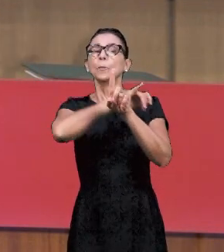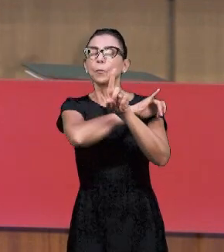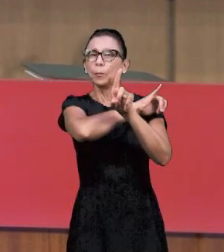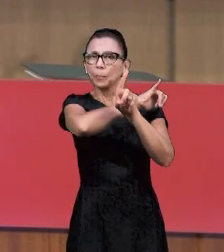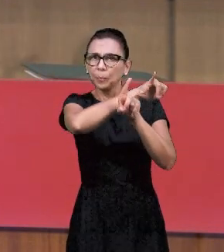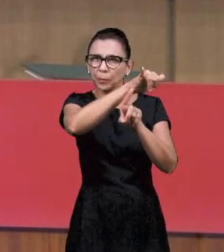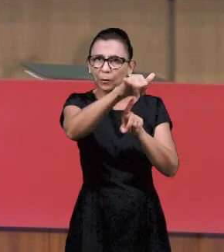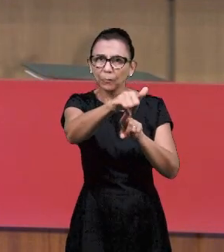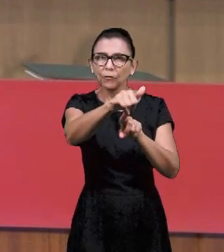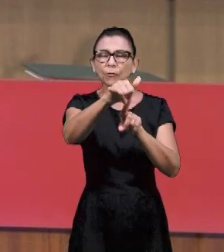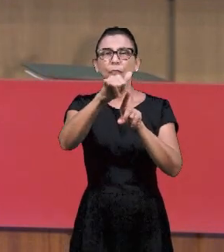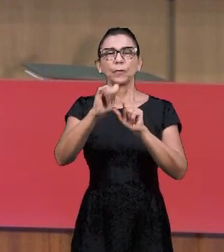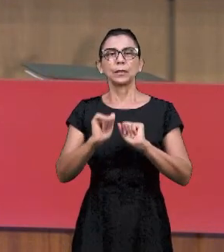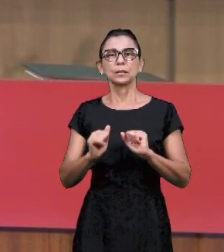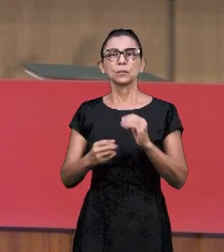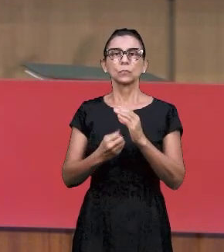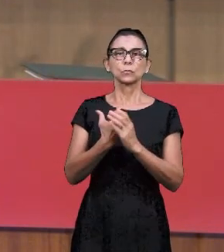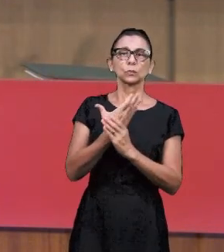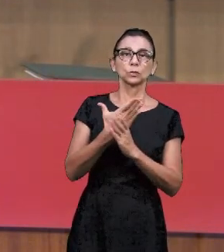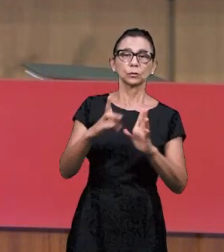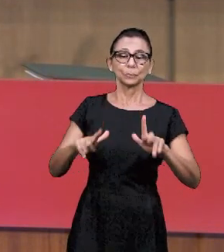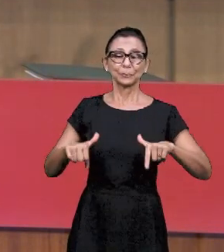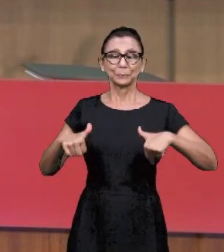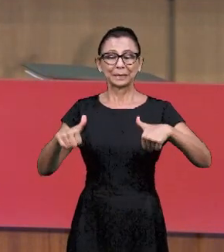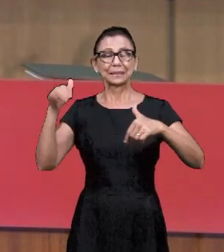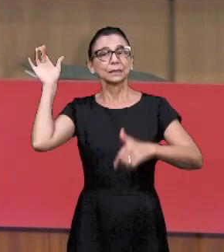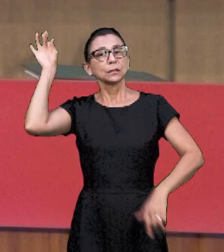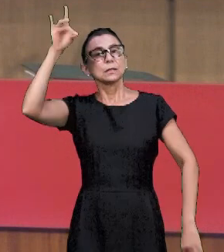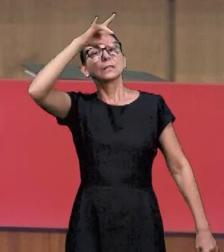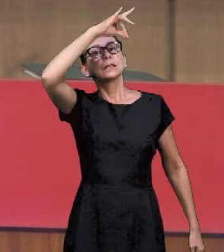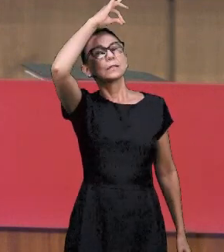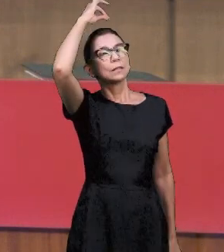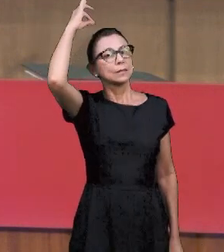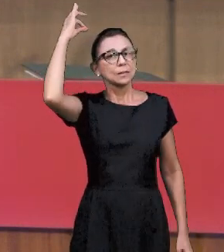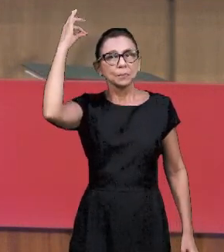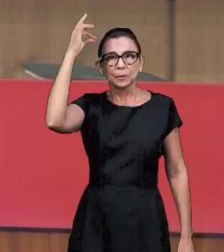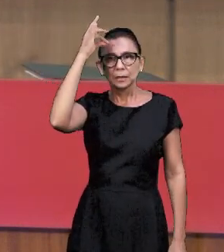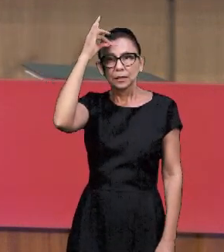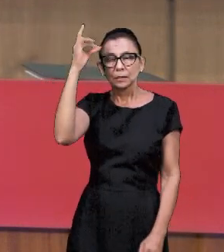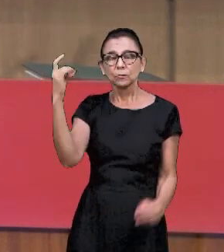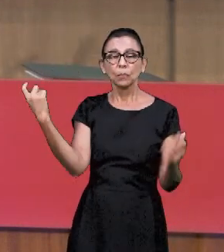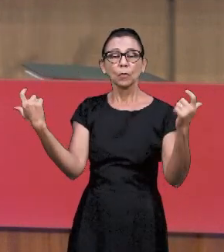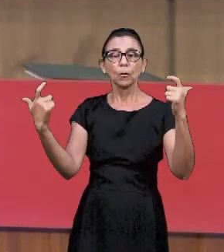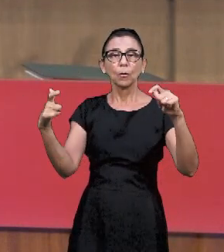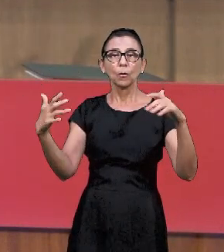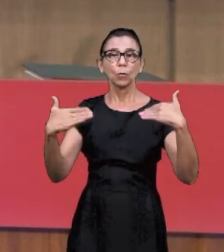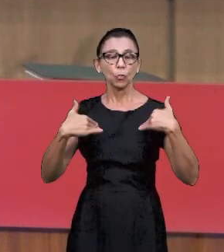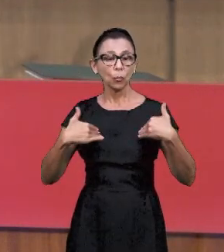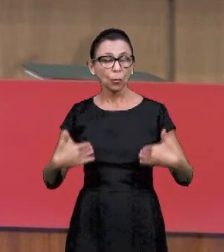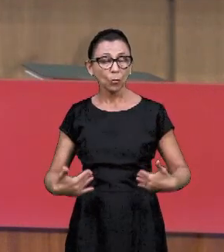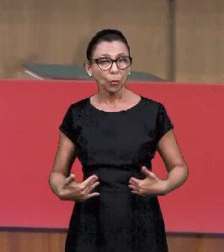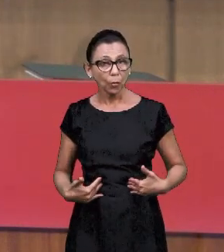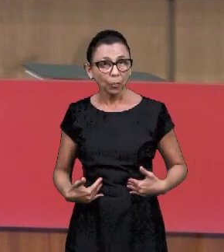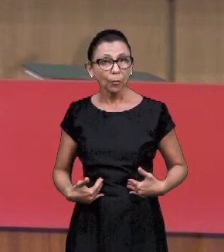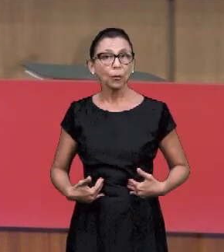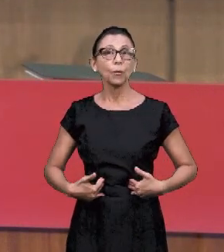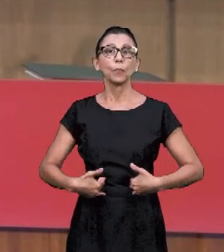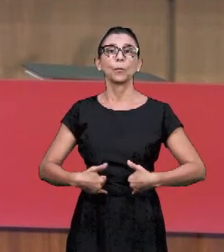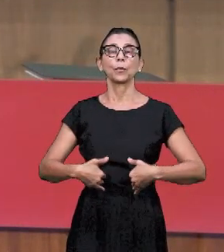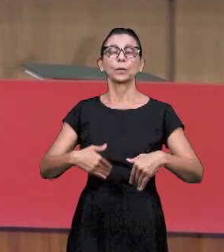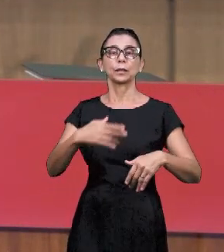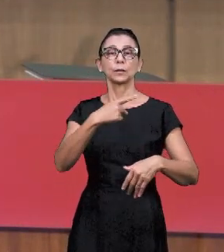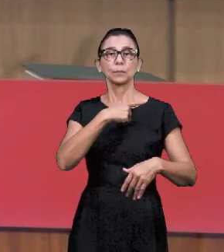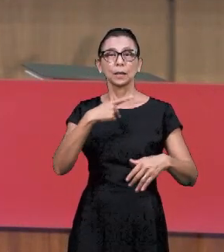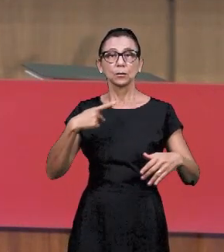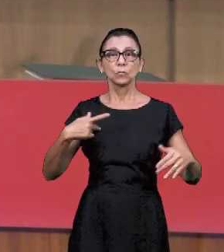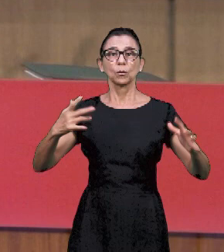Потому что он пророческий. Он пророческий. Он пришел под действием Духа Святого. Где?